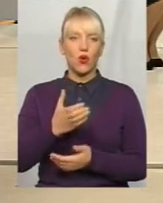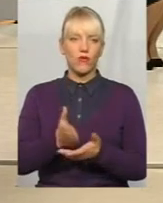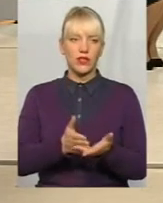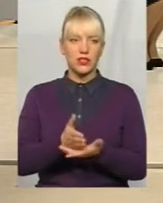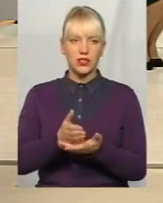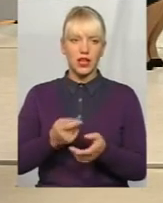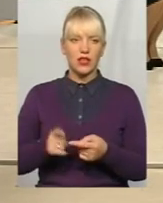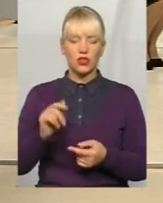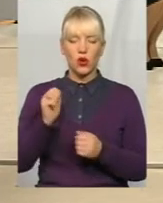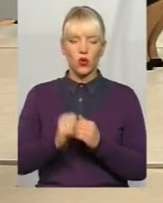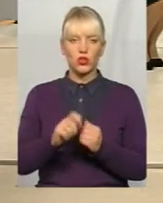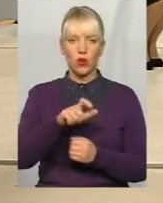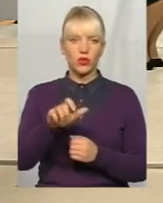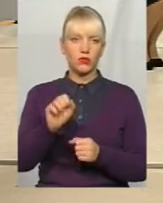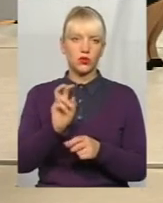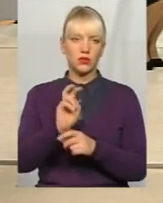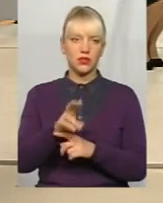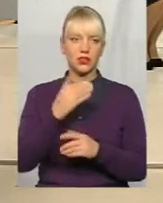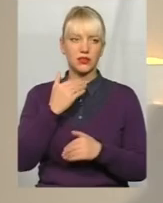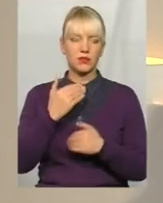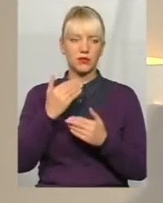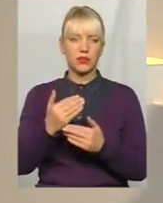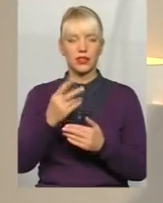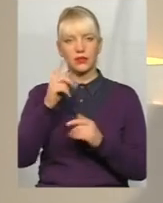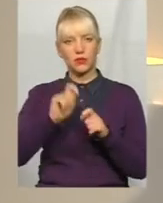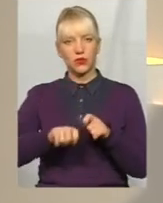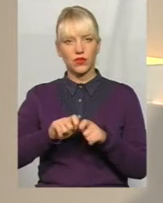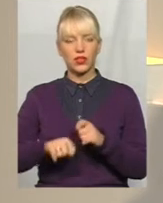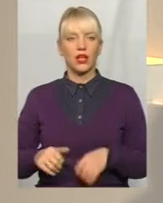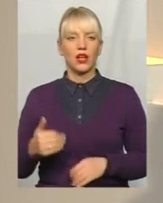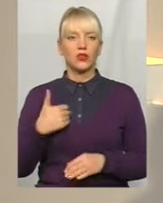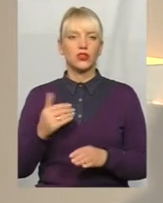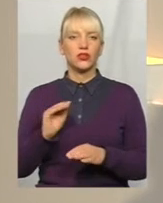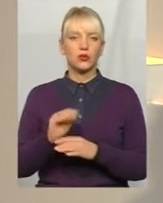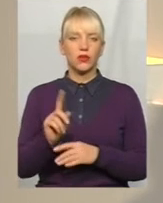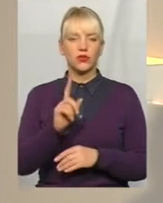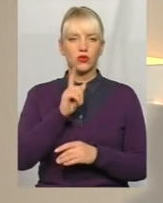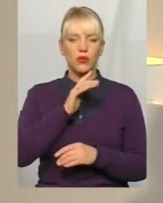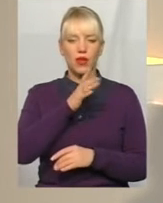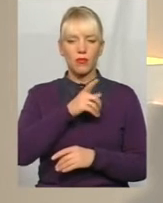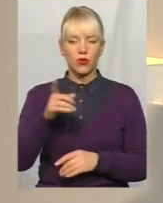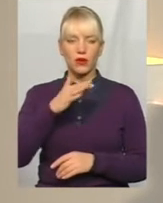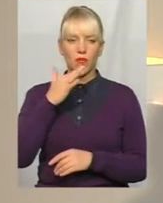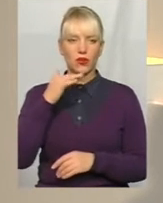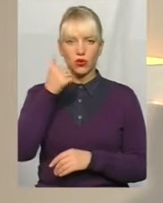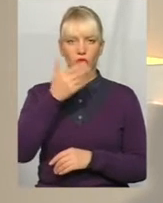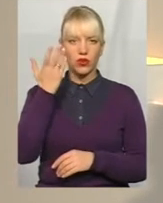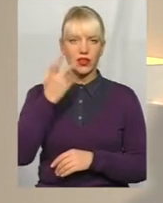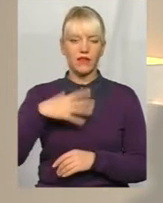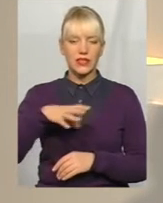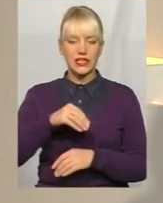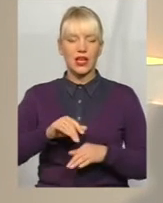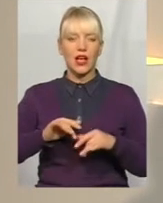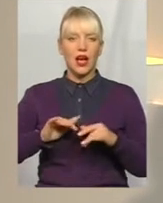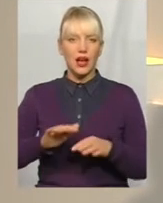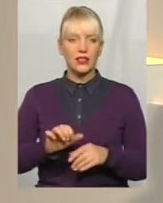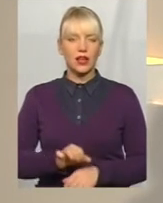людина може підійти і провірити. Пані Наділа, чи ви хотіли щось додати? Так, додавити, що ми напротязі багатьох років, коли на всіх акціях протесту ставили це